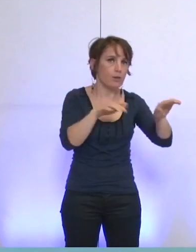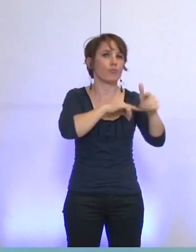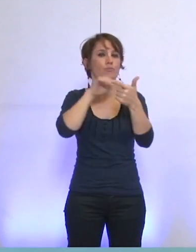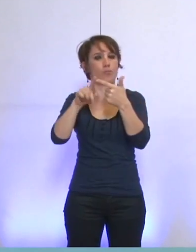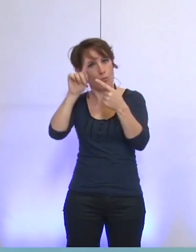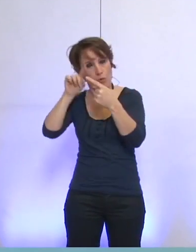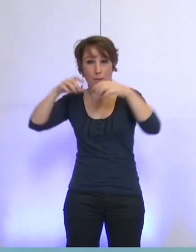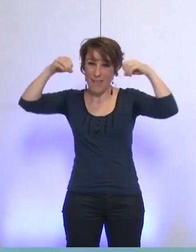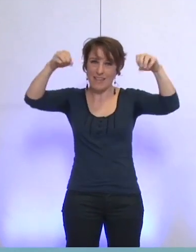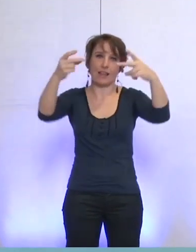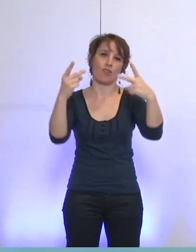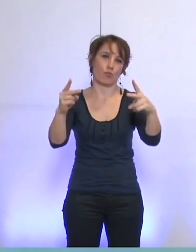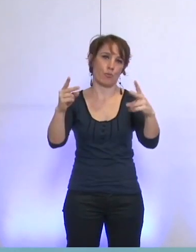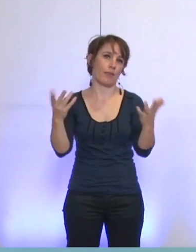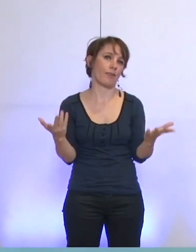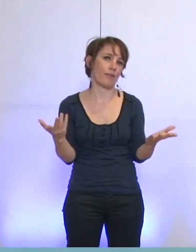'éclairage public.